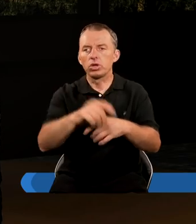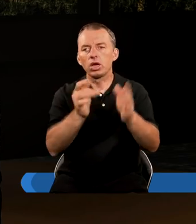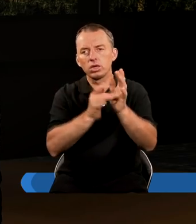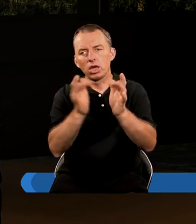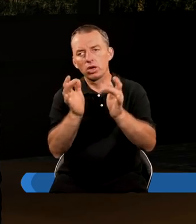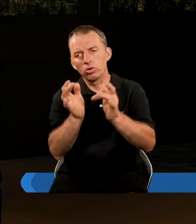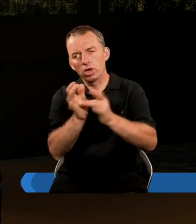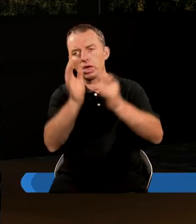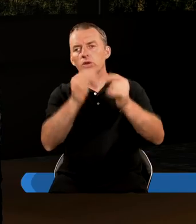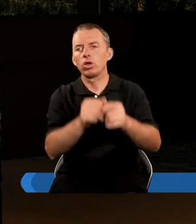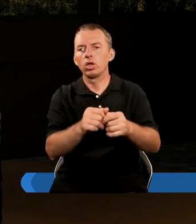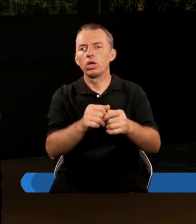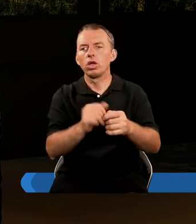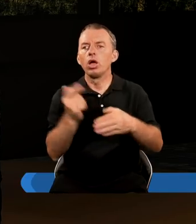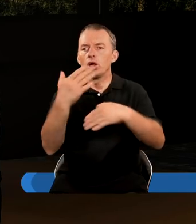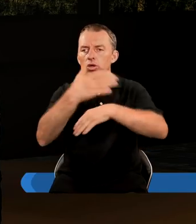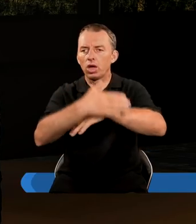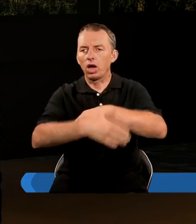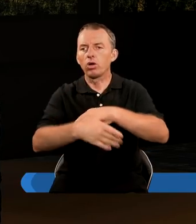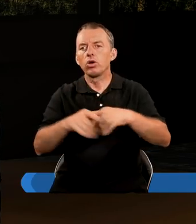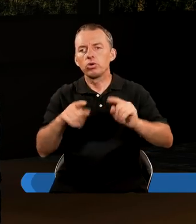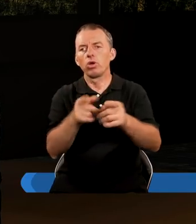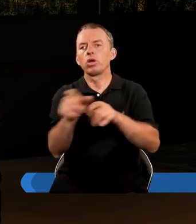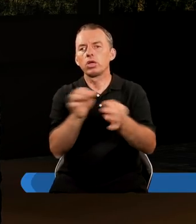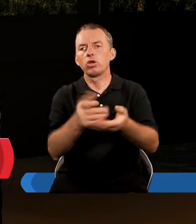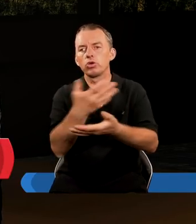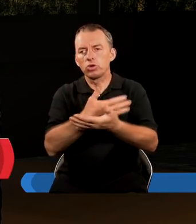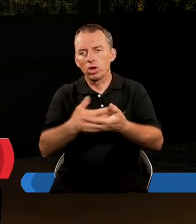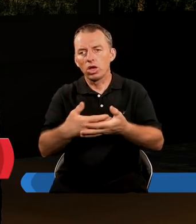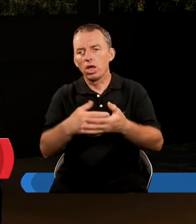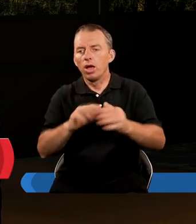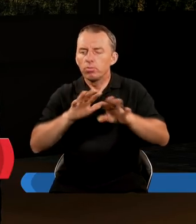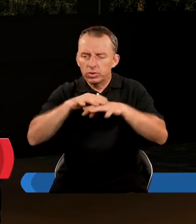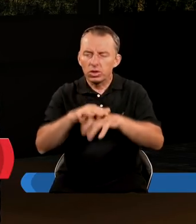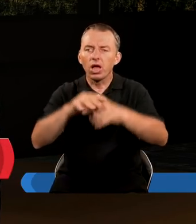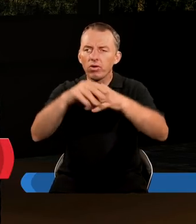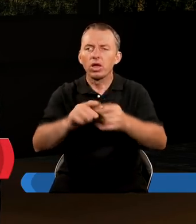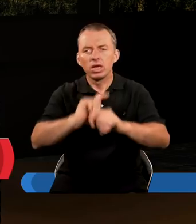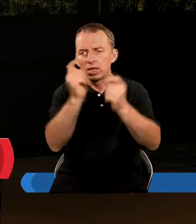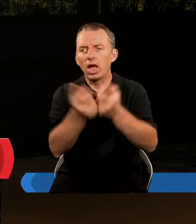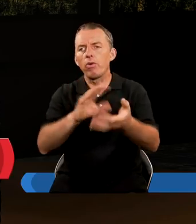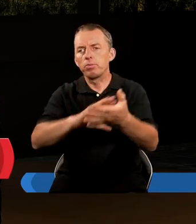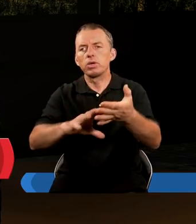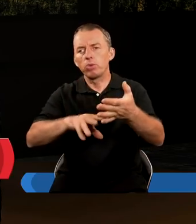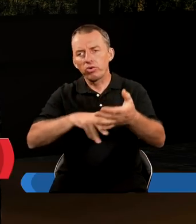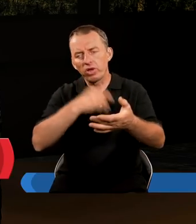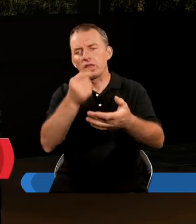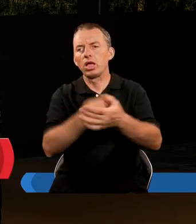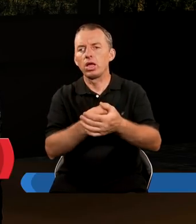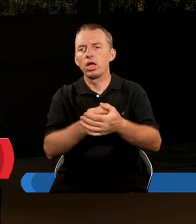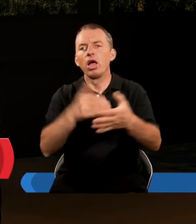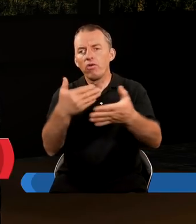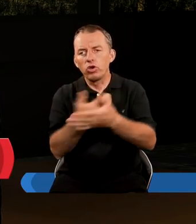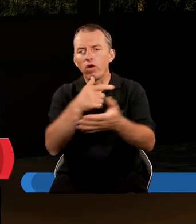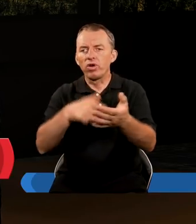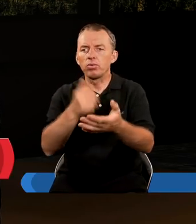Chrystusa i zakończeniu dziejów historii ziemi przewija się przez całe Pismo Święte. W